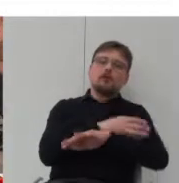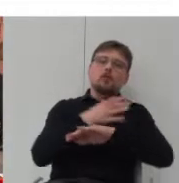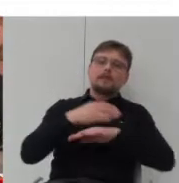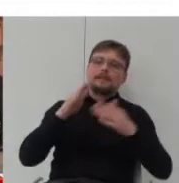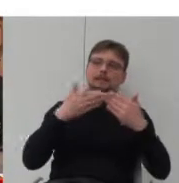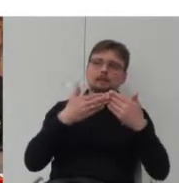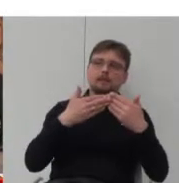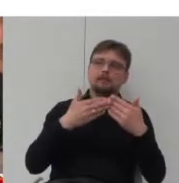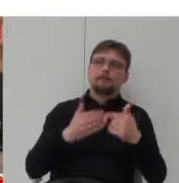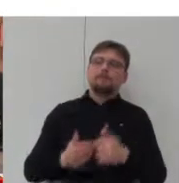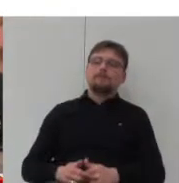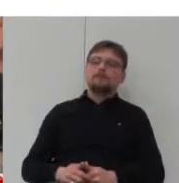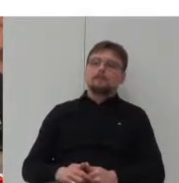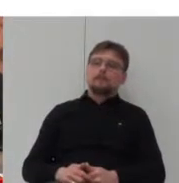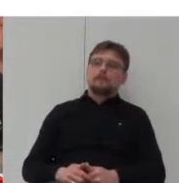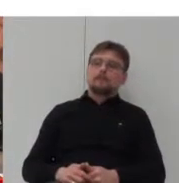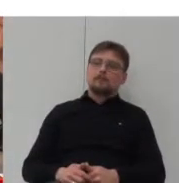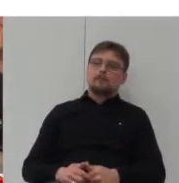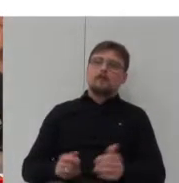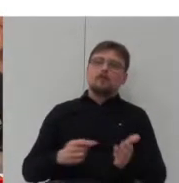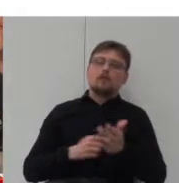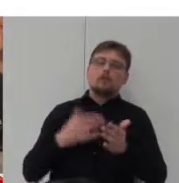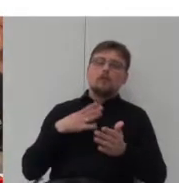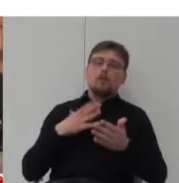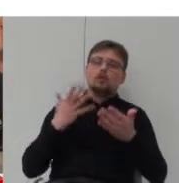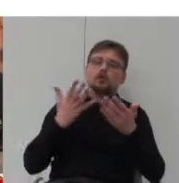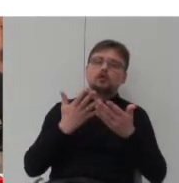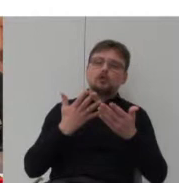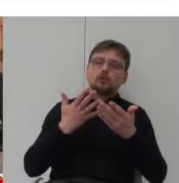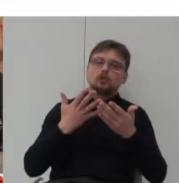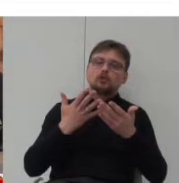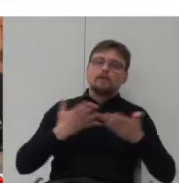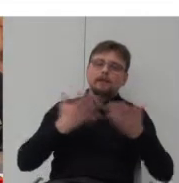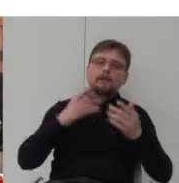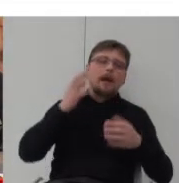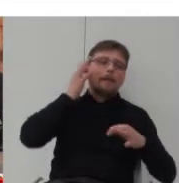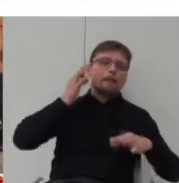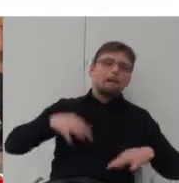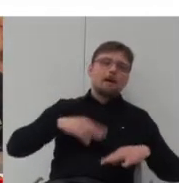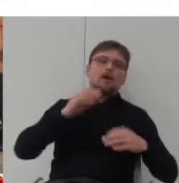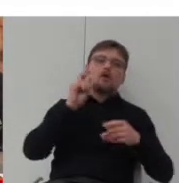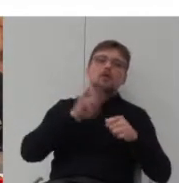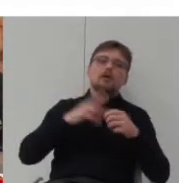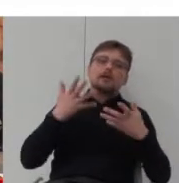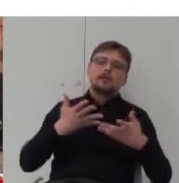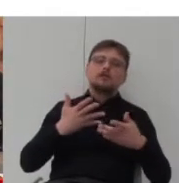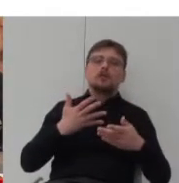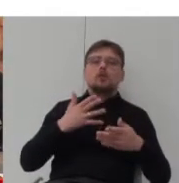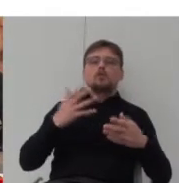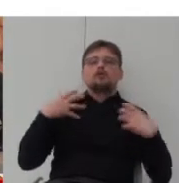I to było stowarzyszenie Beginek, czyli kobiet, które chciały żyć w sposób religijny, jednak nie